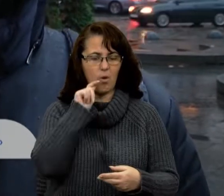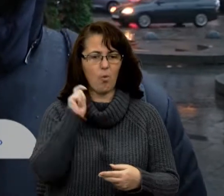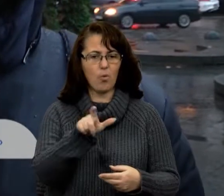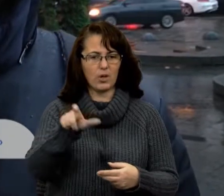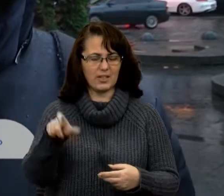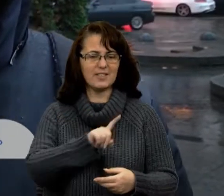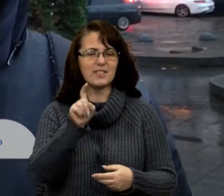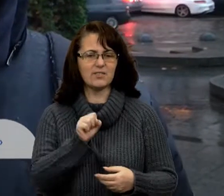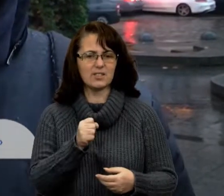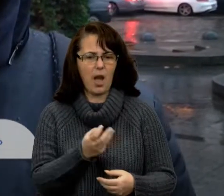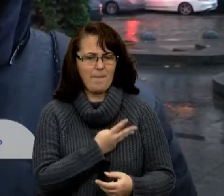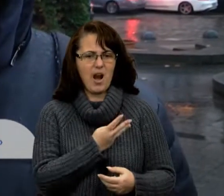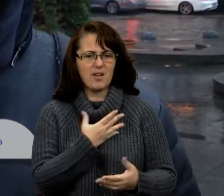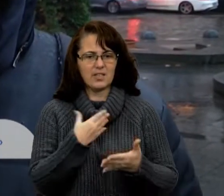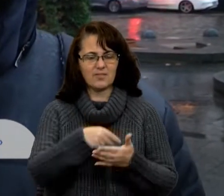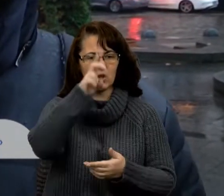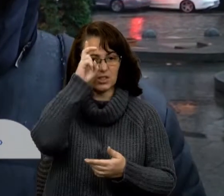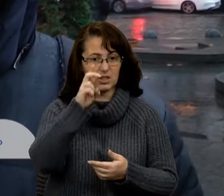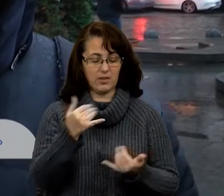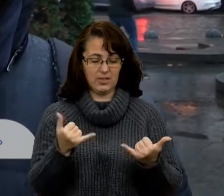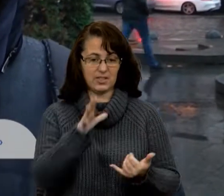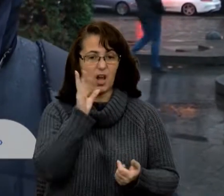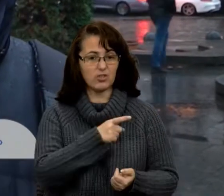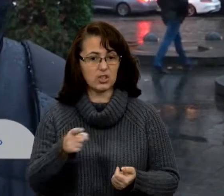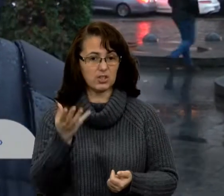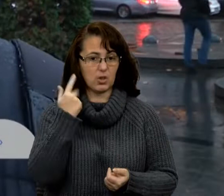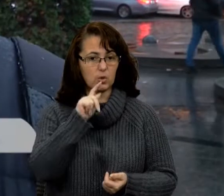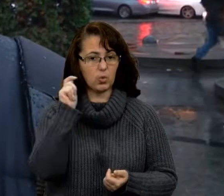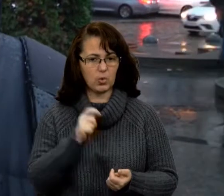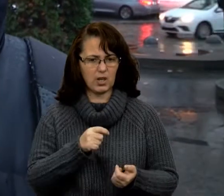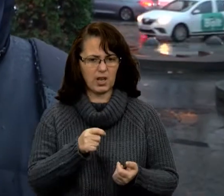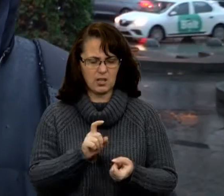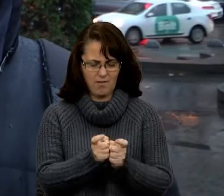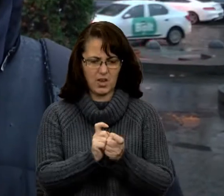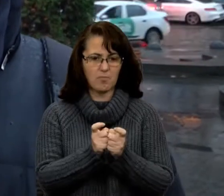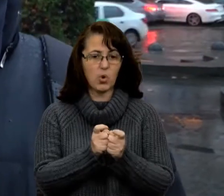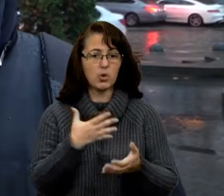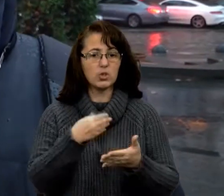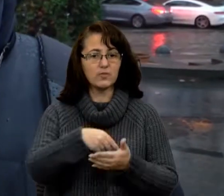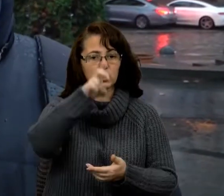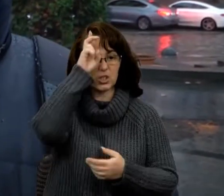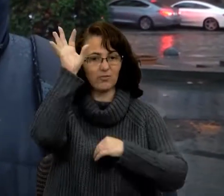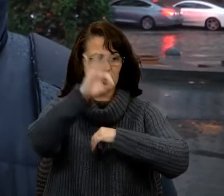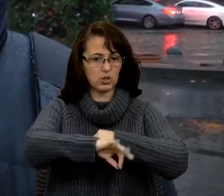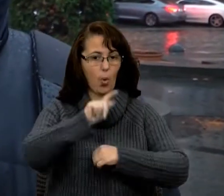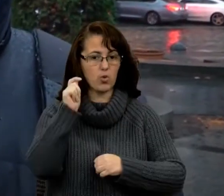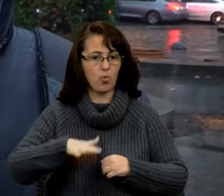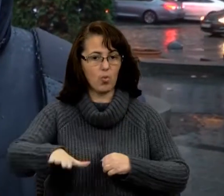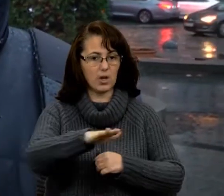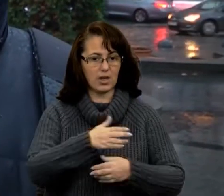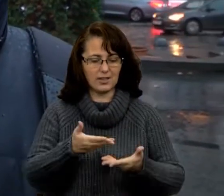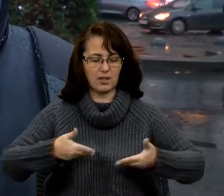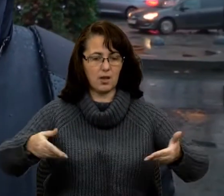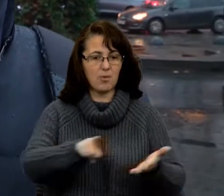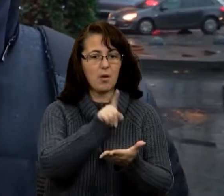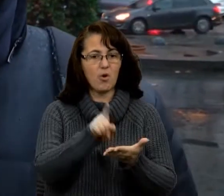І сьогодні, в часи, коли Україна також виборює свою державність на Сході України, ми маємо пам'ятати,